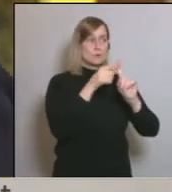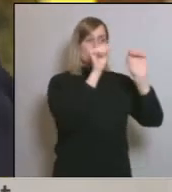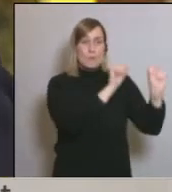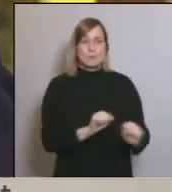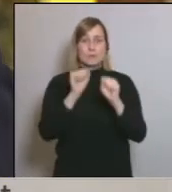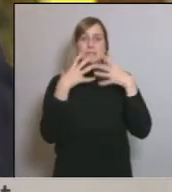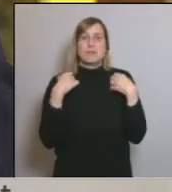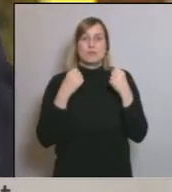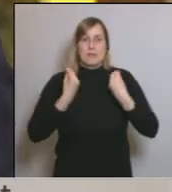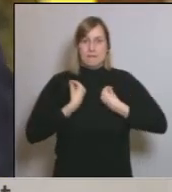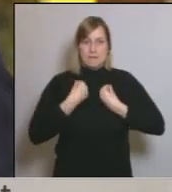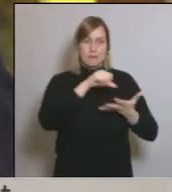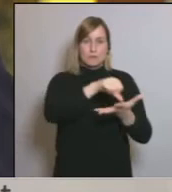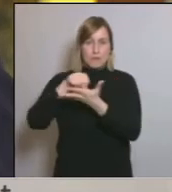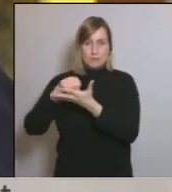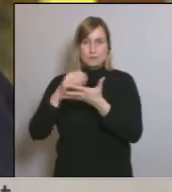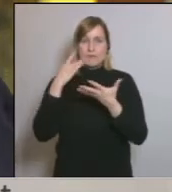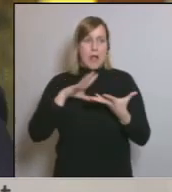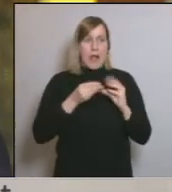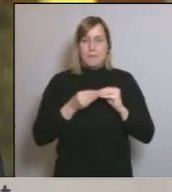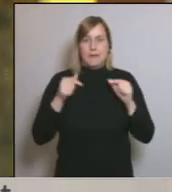i la vida dels ciutadans s'apliquin ja.